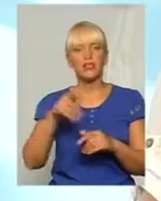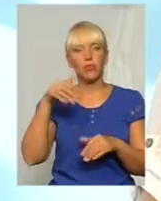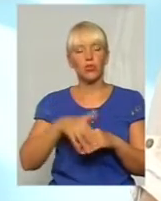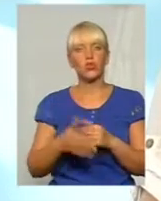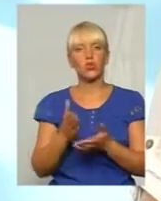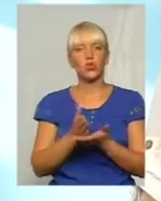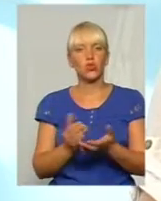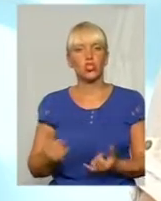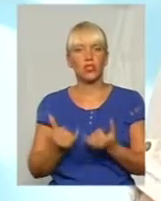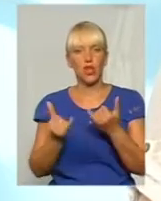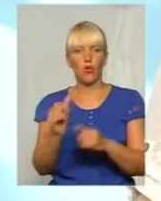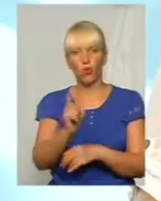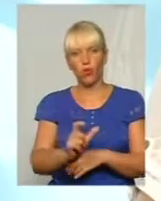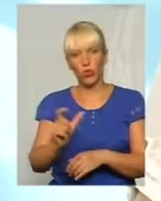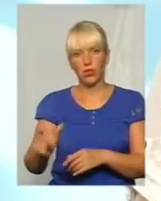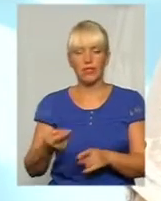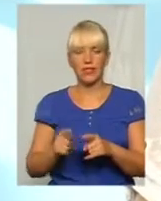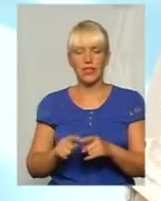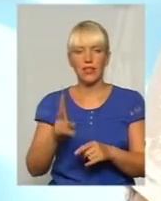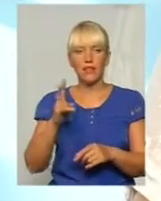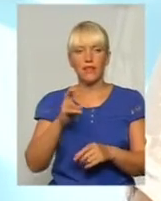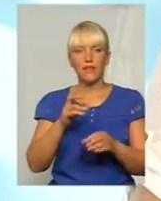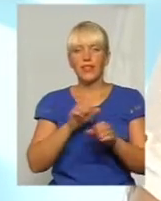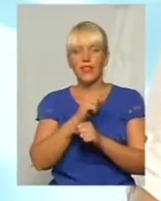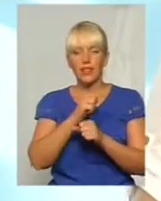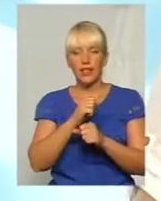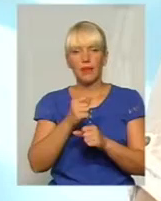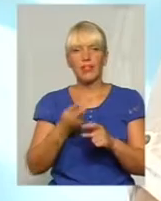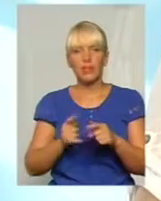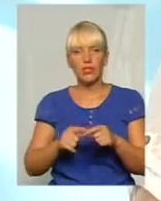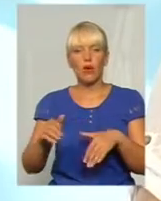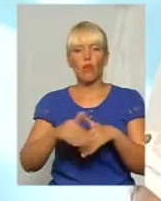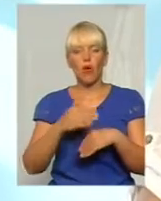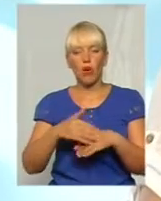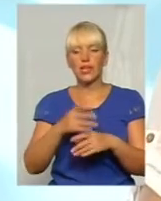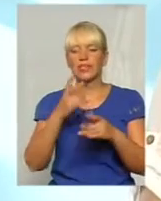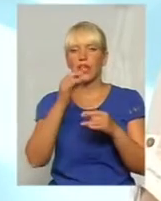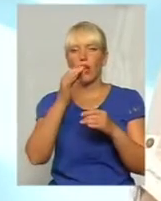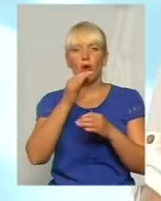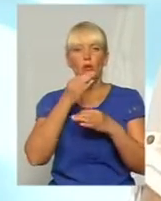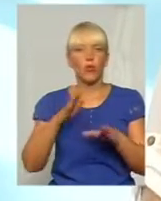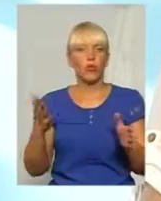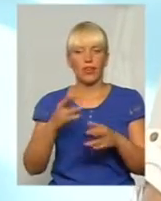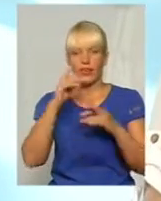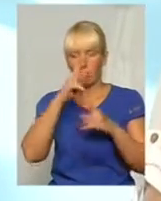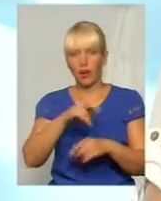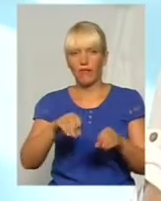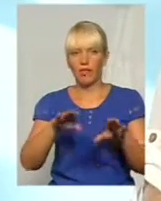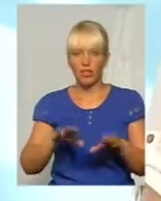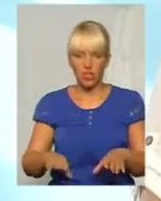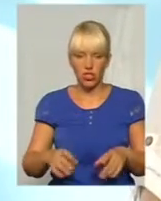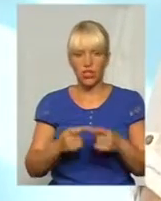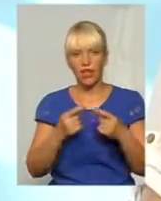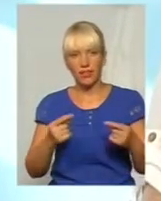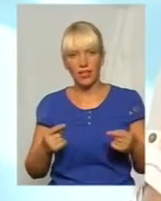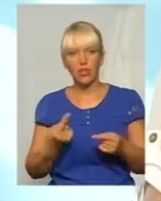оскільки це не можна тільки залишати на мораль, покарання за будь-яке неправильне рішення, дію і так далі,